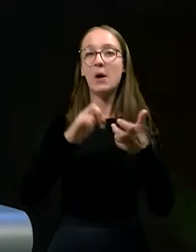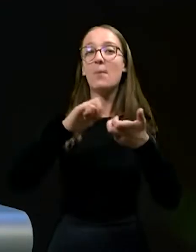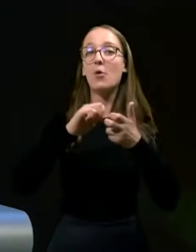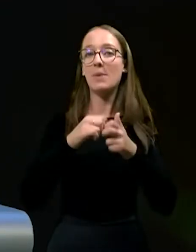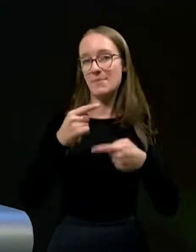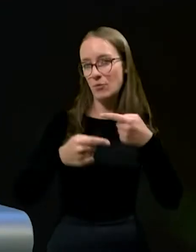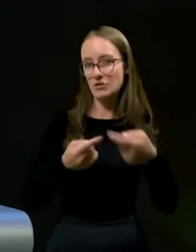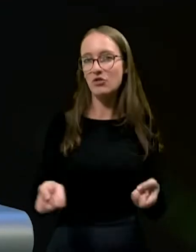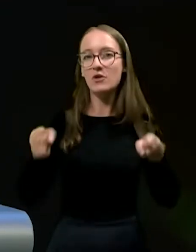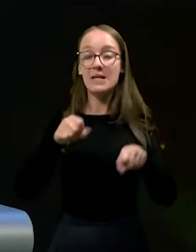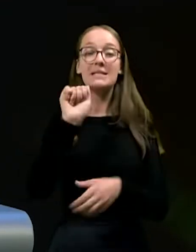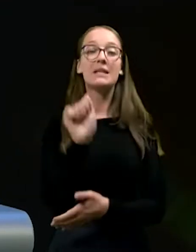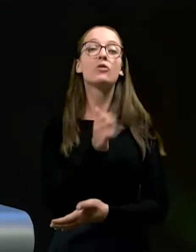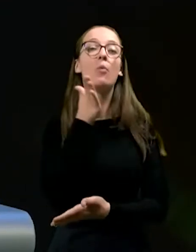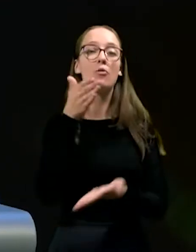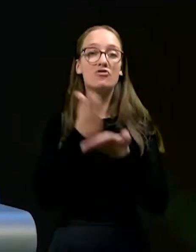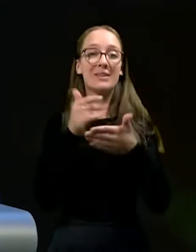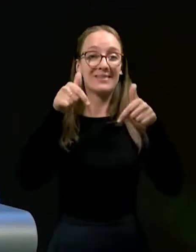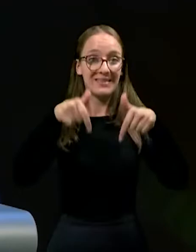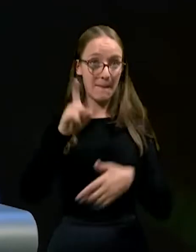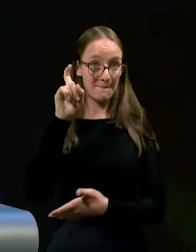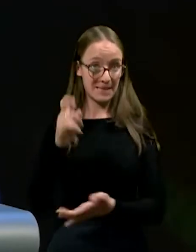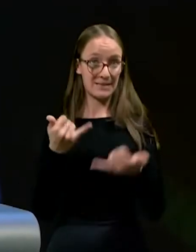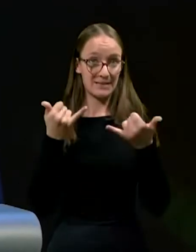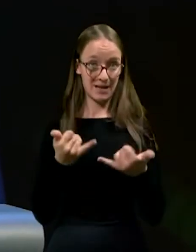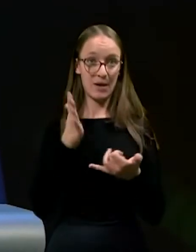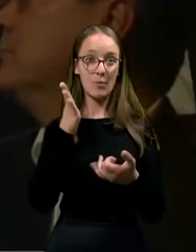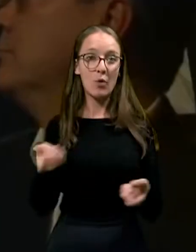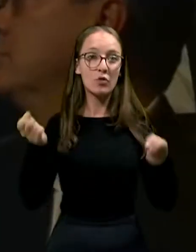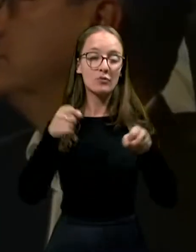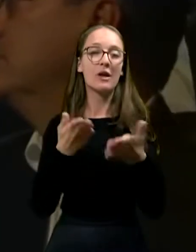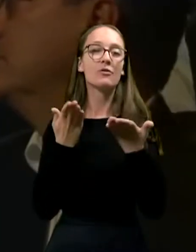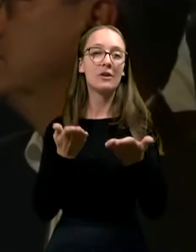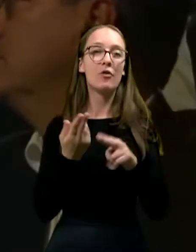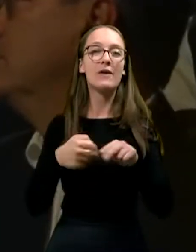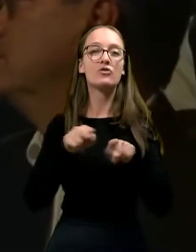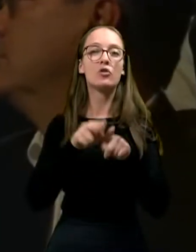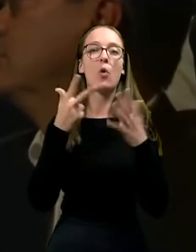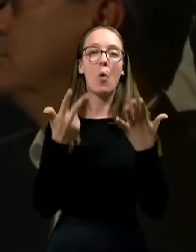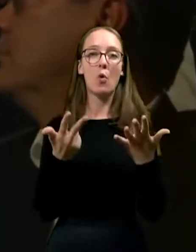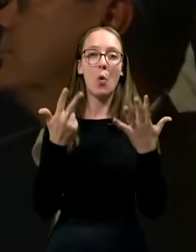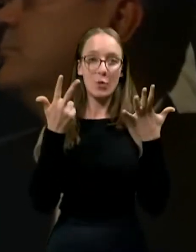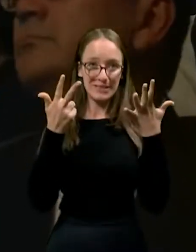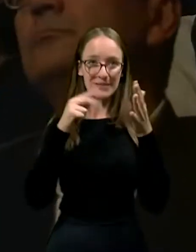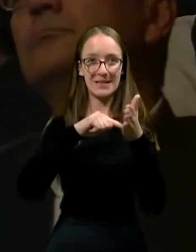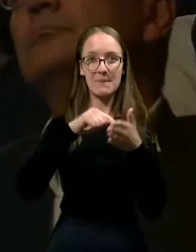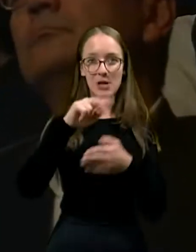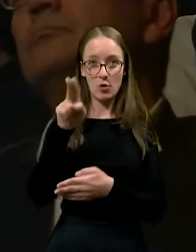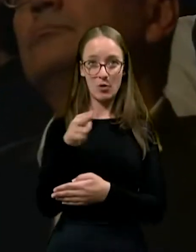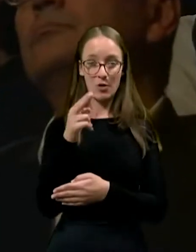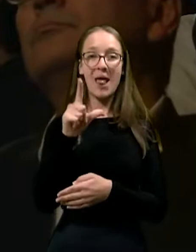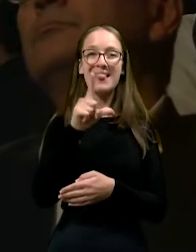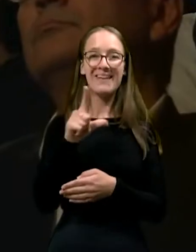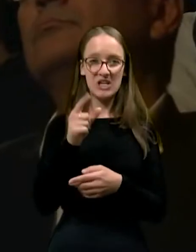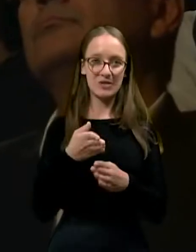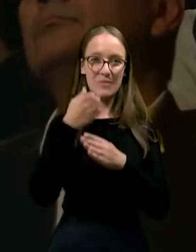gospodarstvu. Zato bomo že v tem mesecu v gospodarstvu na voljo več kot 80 milijonov evrov likvidnostne